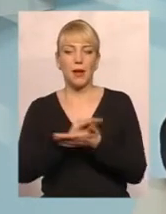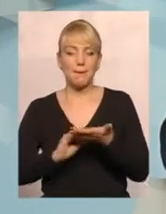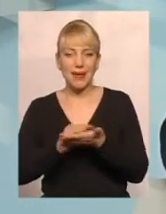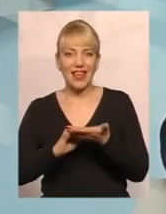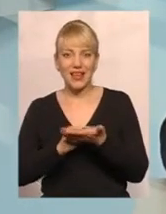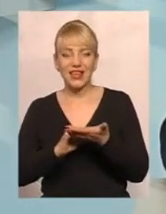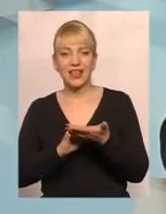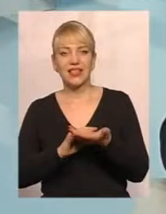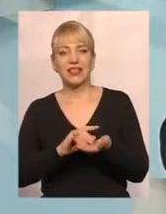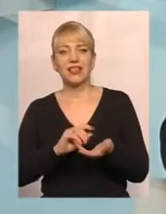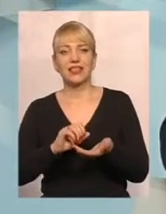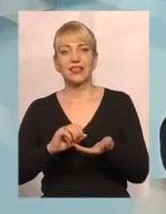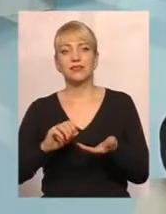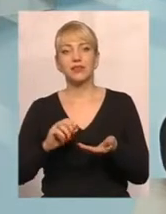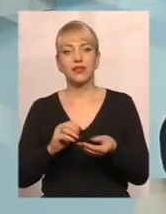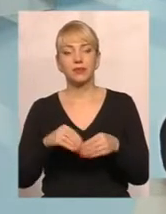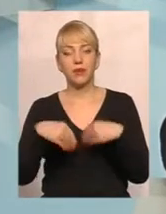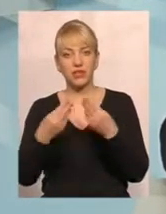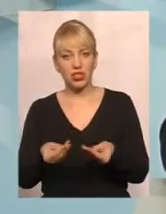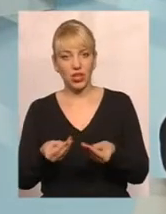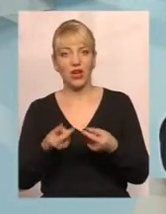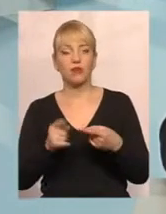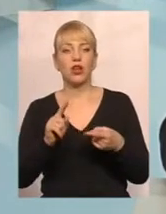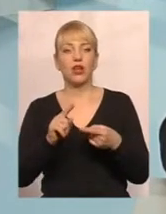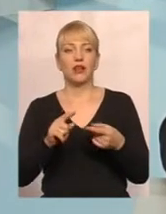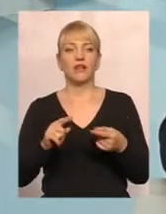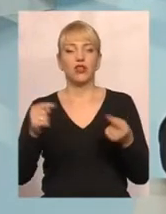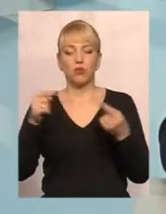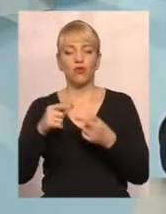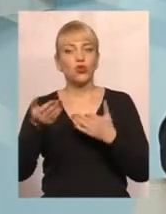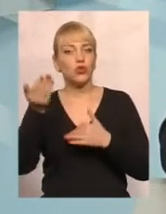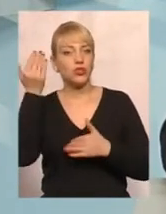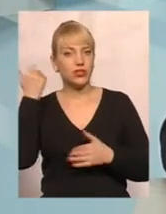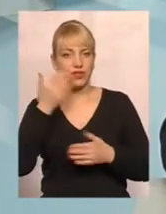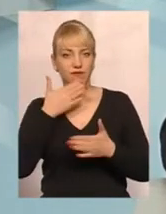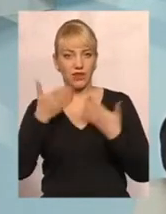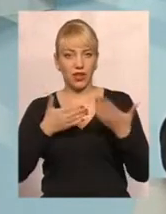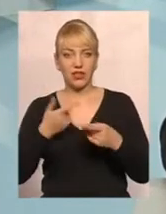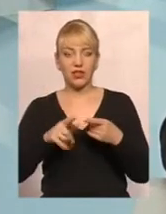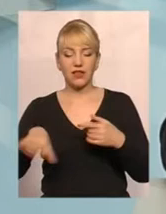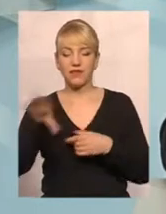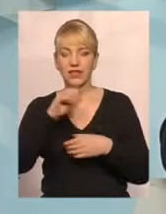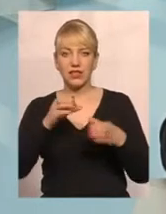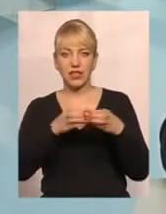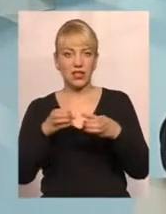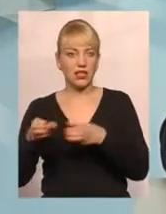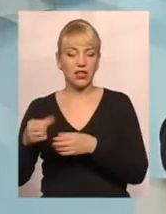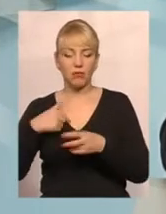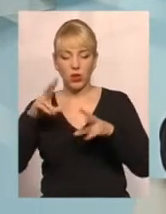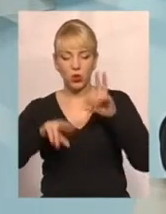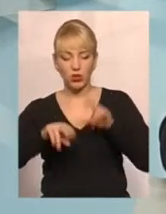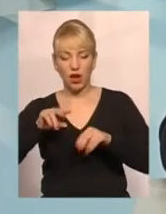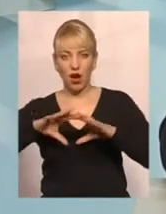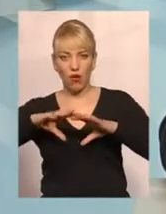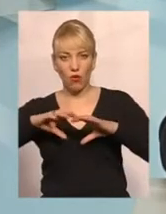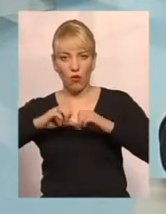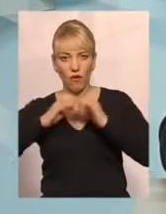щомісячно, відповідно, до минулорічних звернень. Тобто, ось цей весь контингент ми розраховуємо, що це буде близько